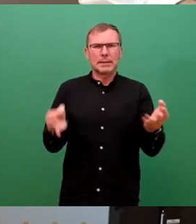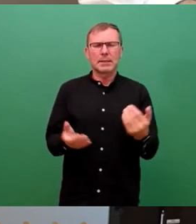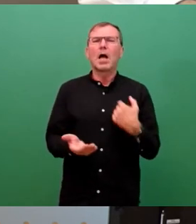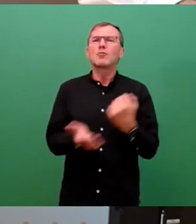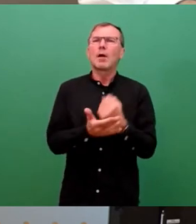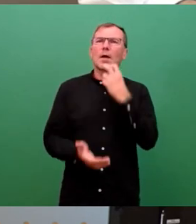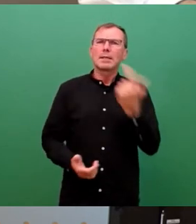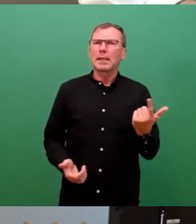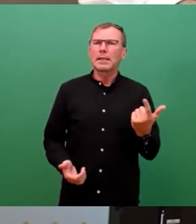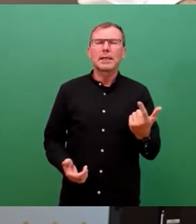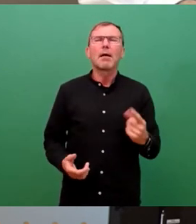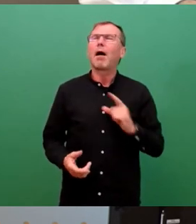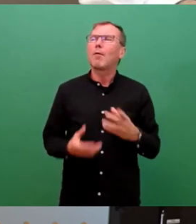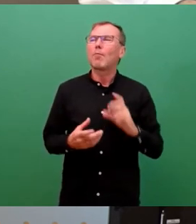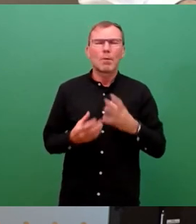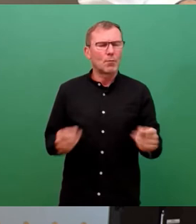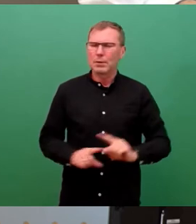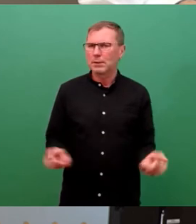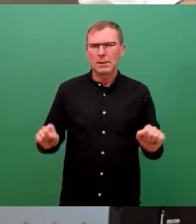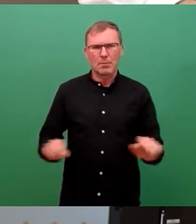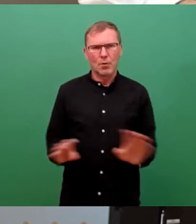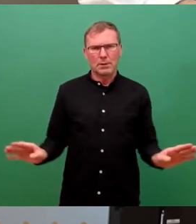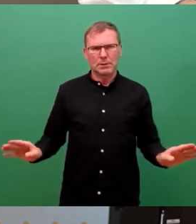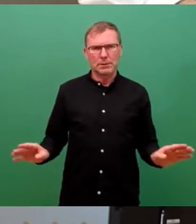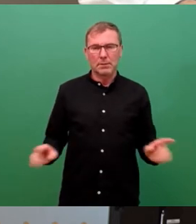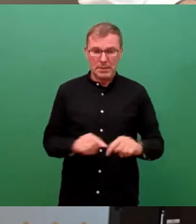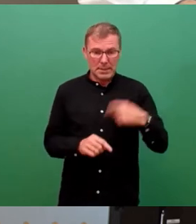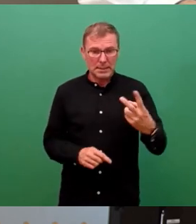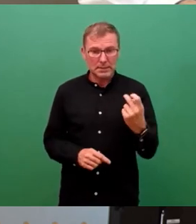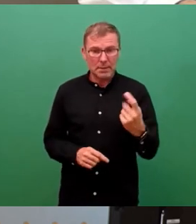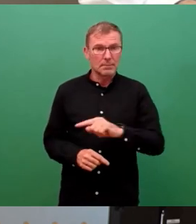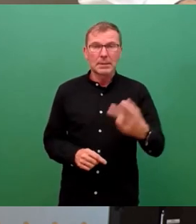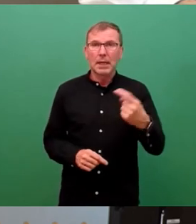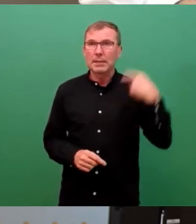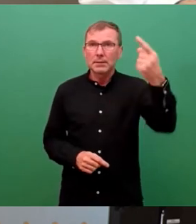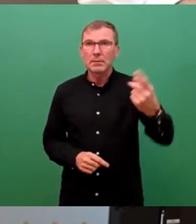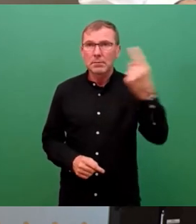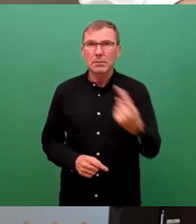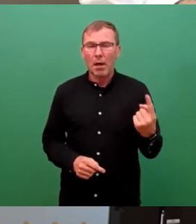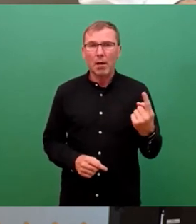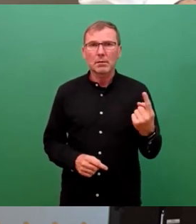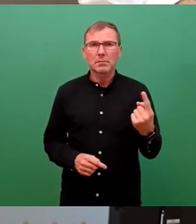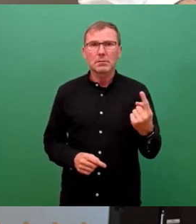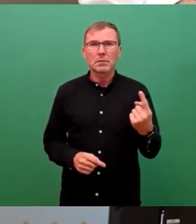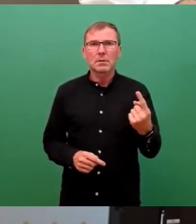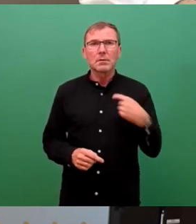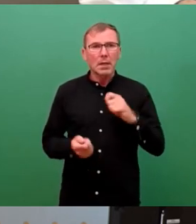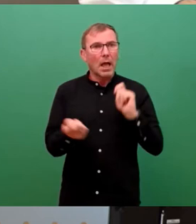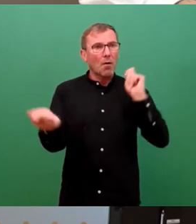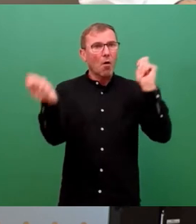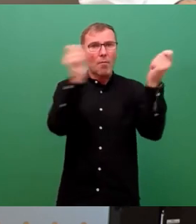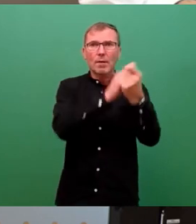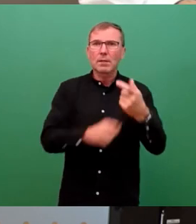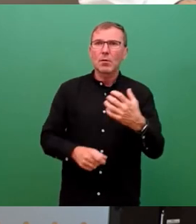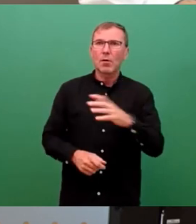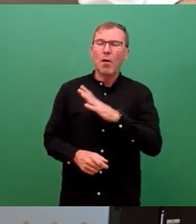unser Problem nicht allein lösen. Und wenn wir in den nächsten 20 bis 30 Jahren eine Dekarbonisierung erreichen wollen, was wir auch vorhaben mit der